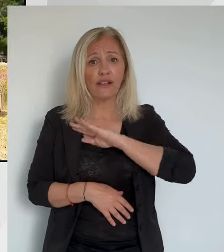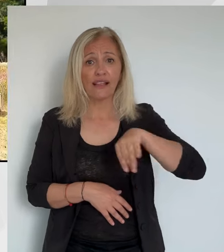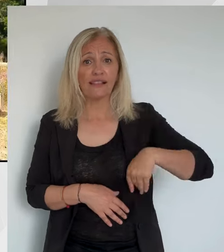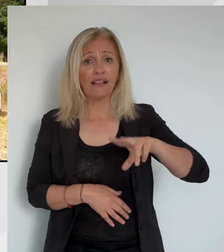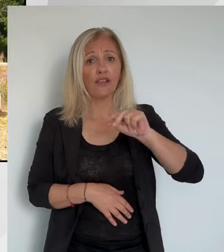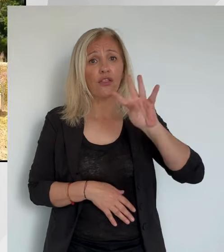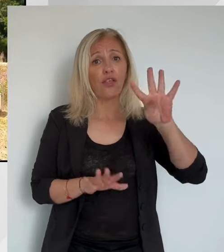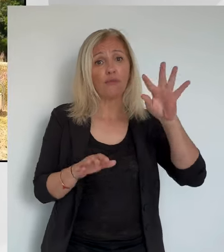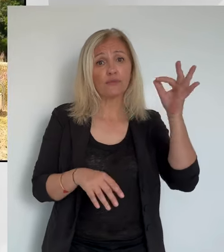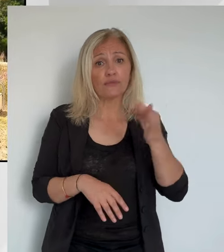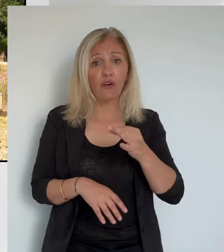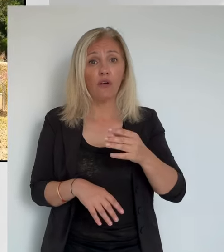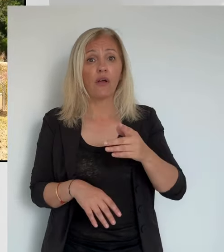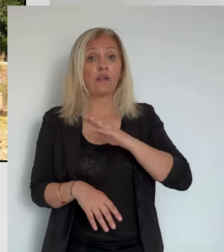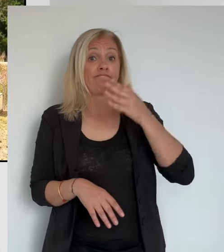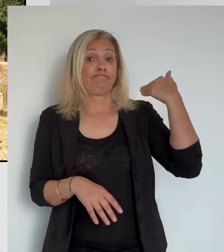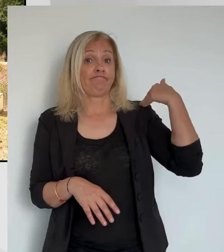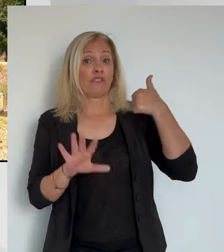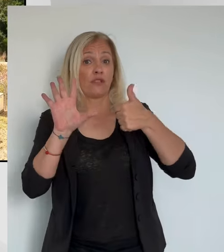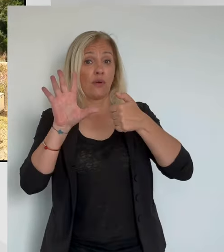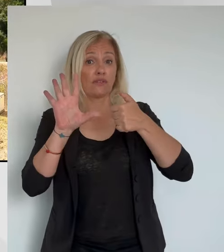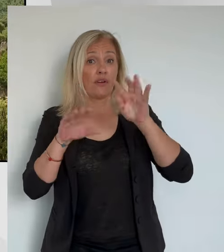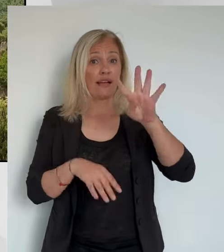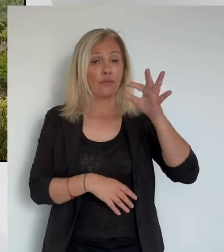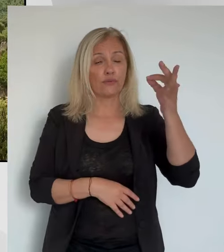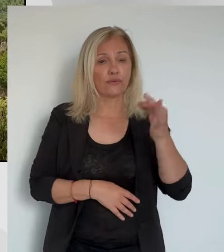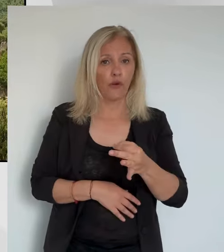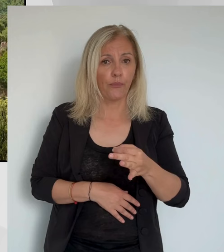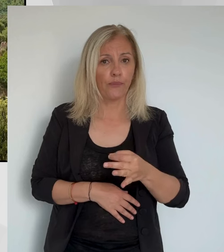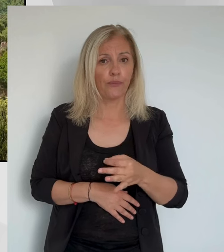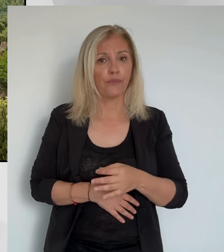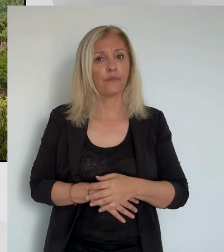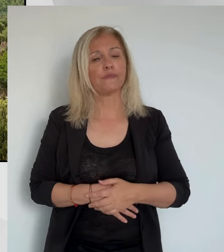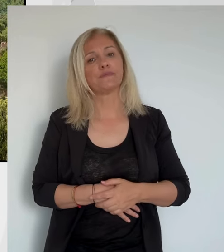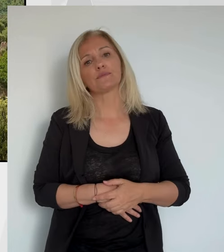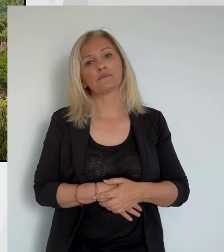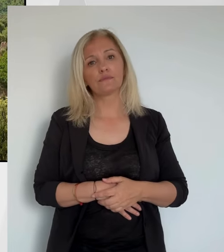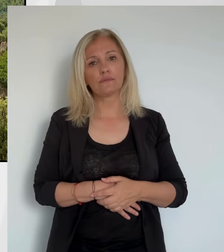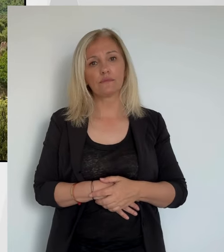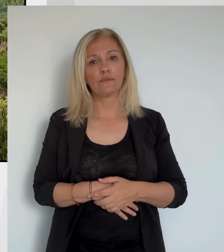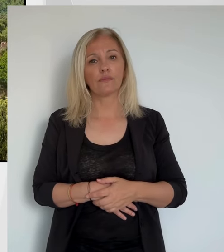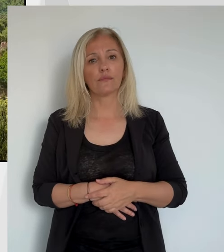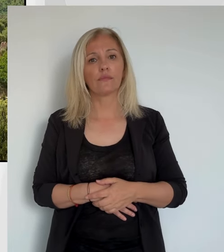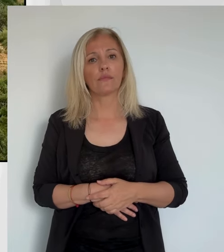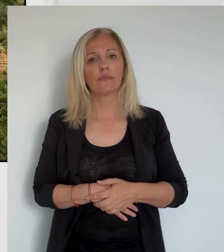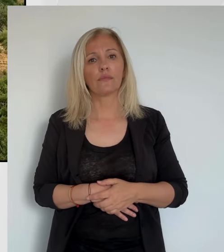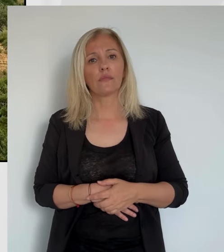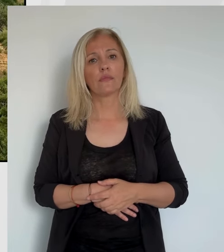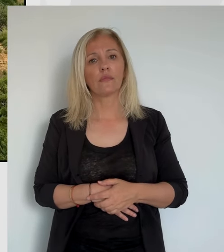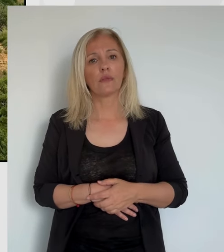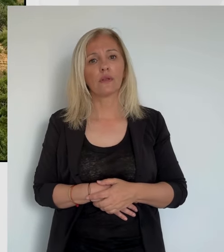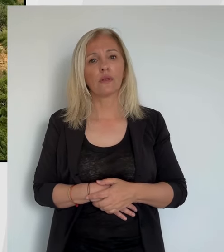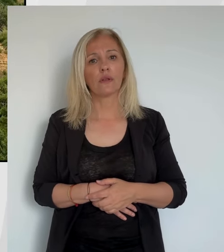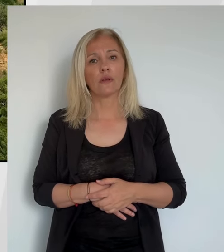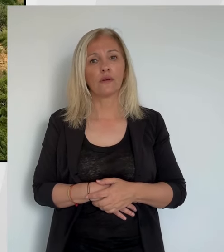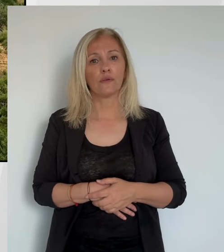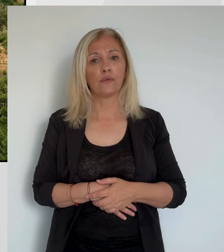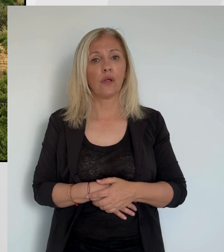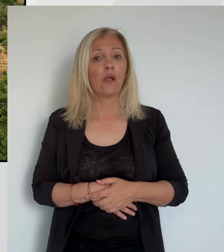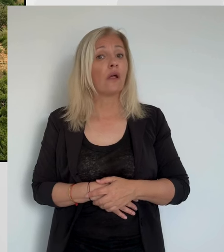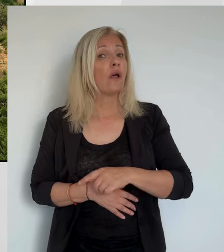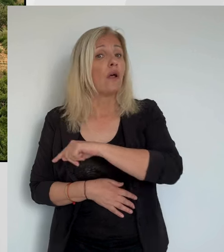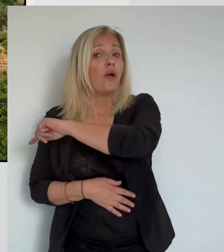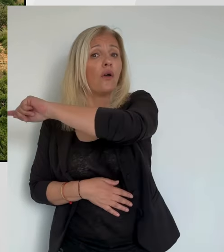raz-de-marée. À Tabaco, village dortoir en pleine expansion, le parti de Marine Le Pen ne cesse de progresser. 36% à la